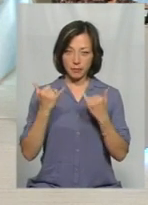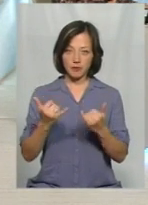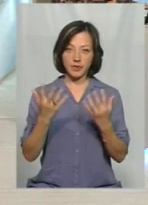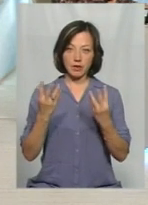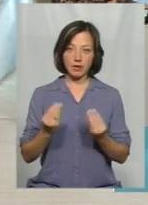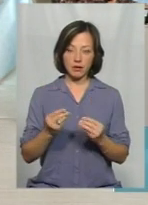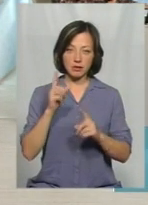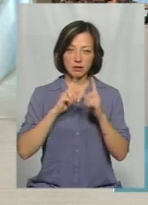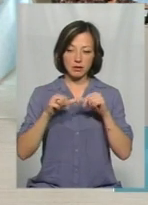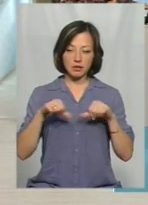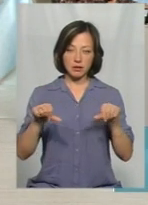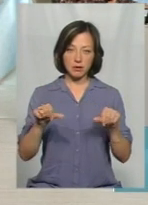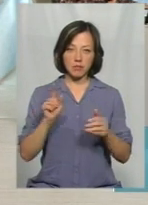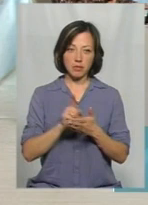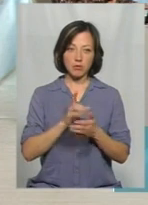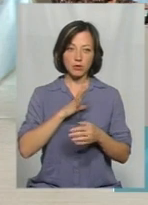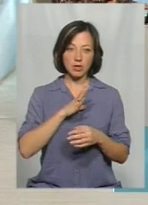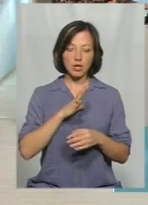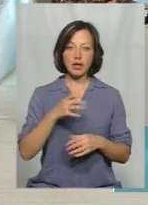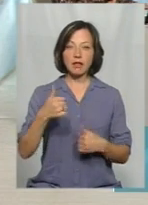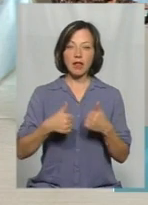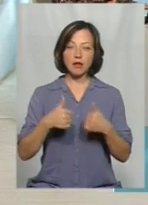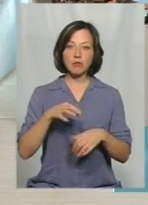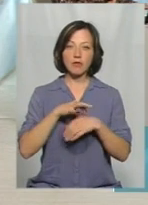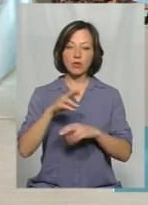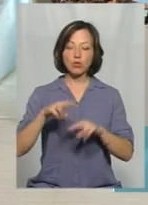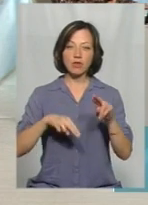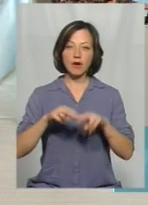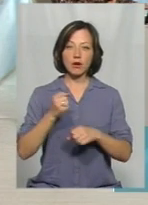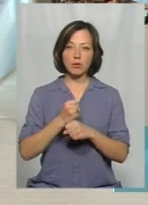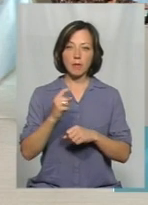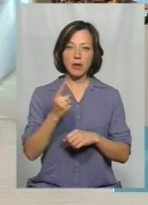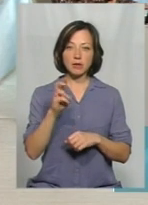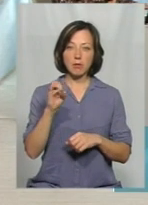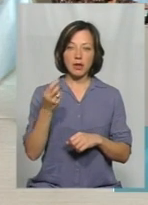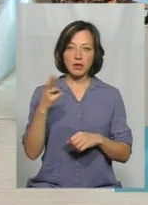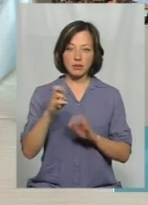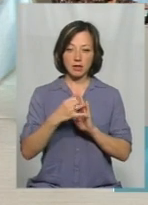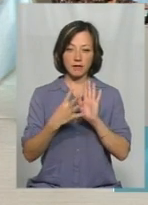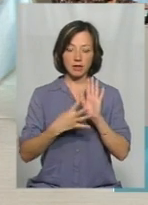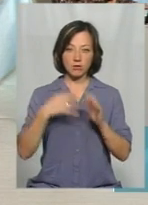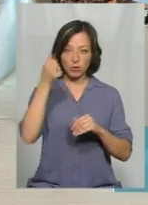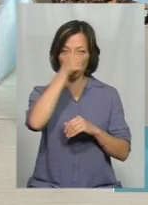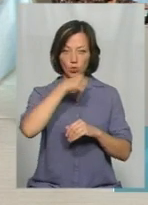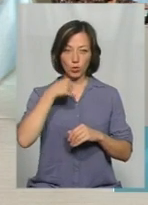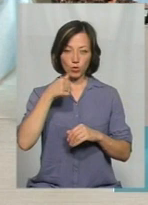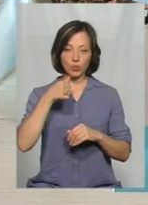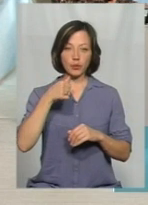дня засідання, тендер на проведення будівельних робіт 1 березня 2019 року,